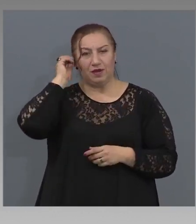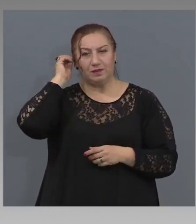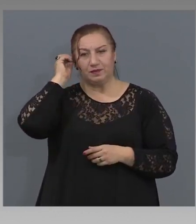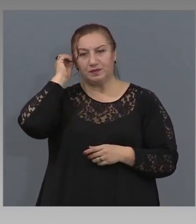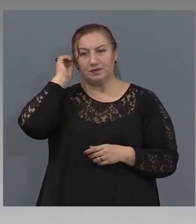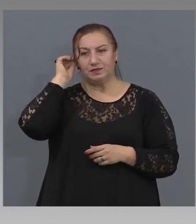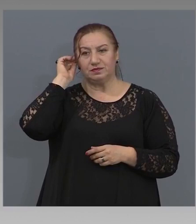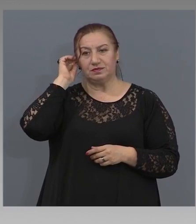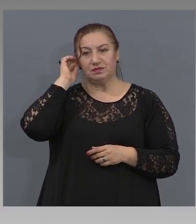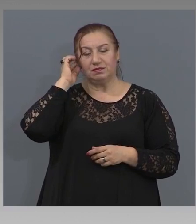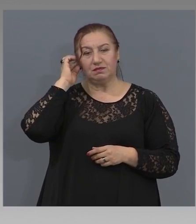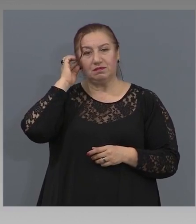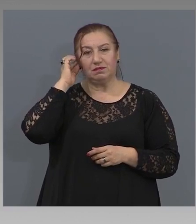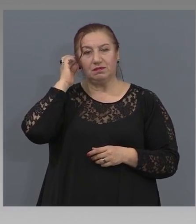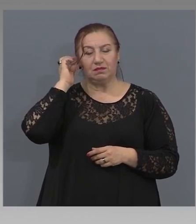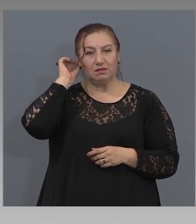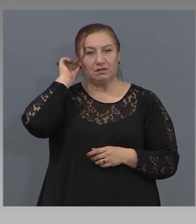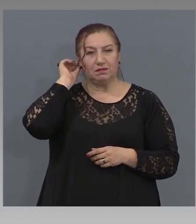Благодаря за въпрос.